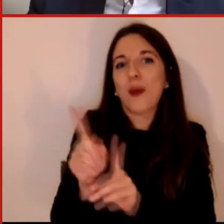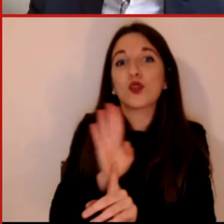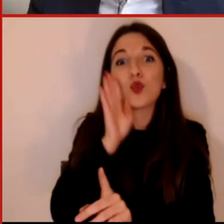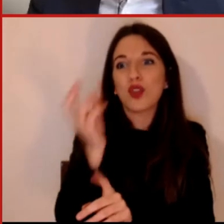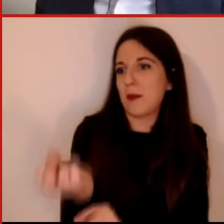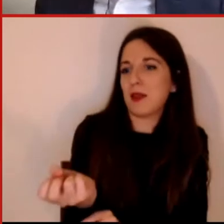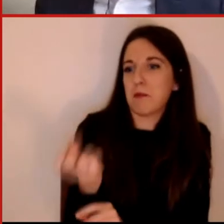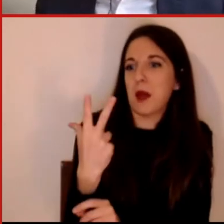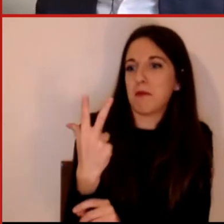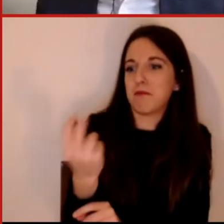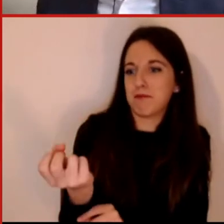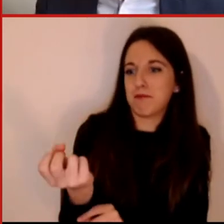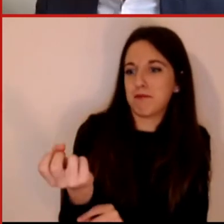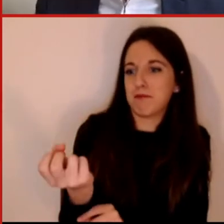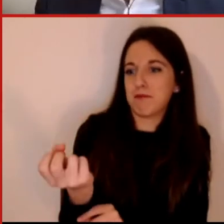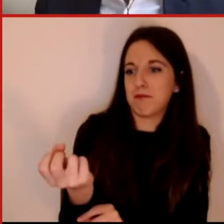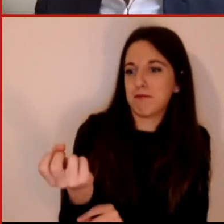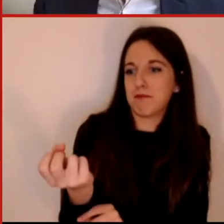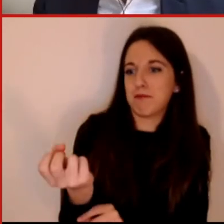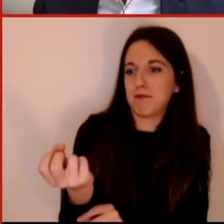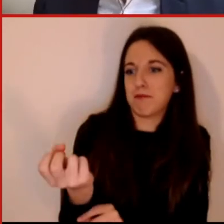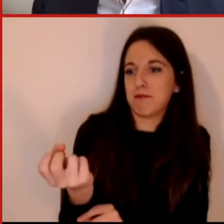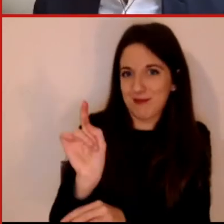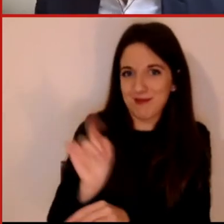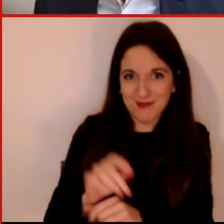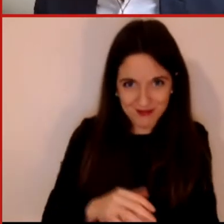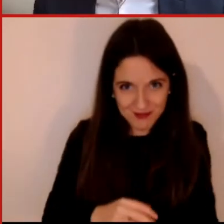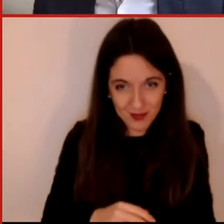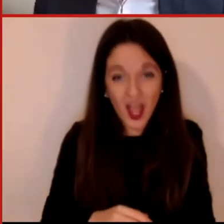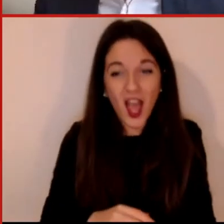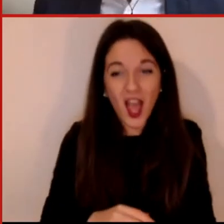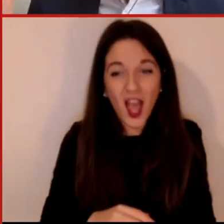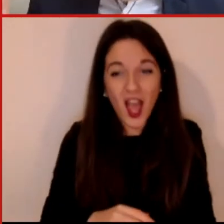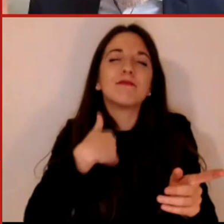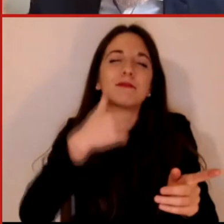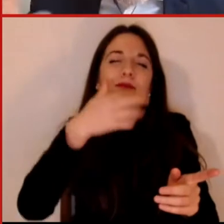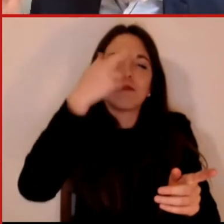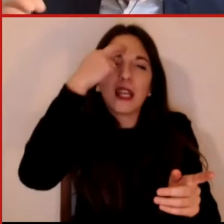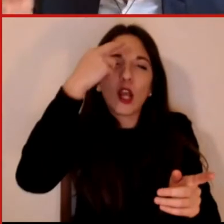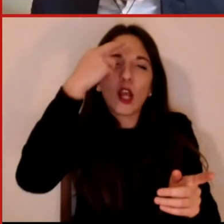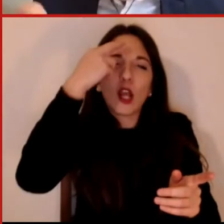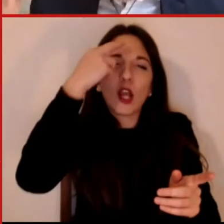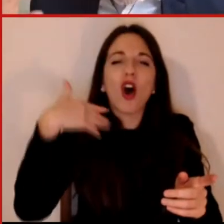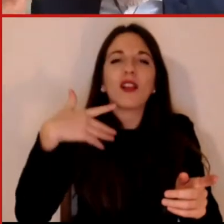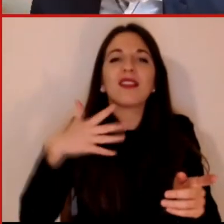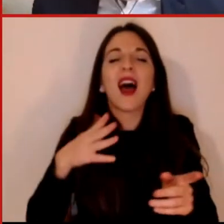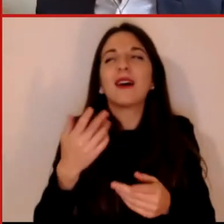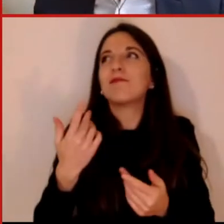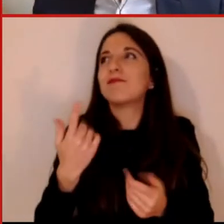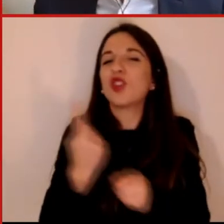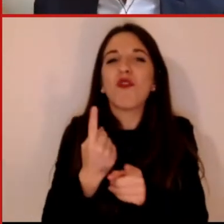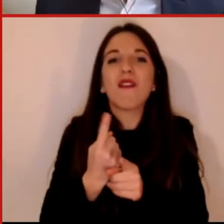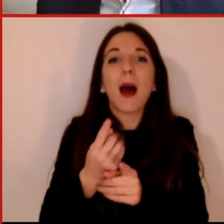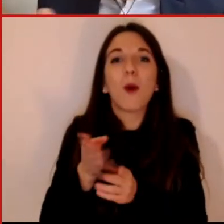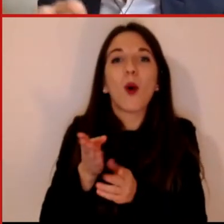per trovare una strada in macchina avevamo gli stradari, delle specie di grandi enciclopedie fatte da